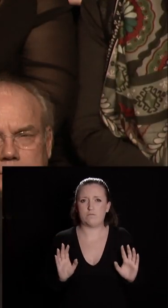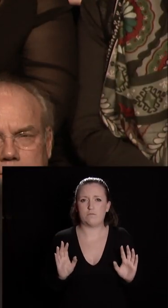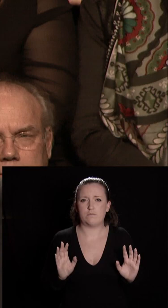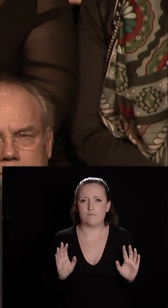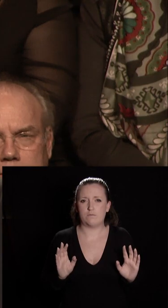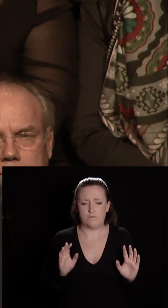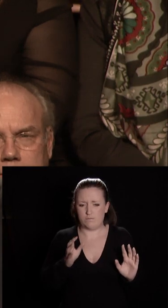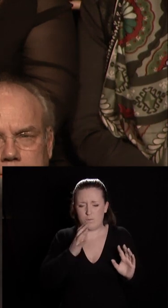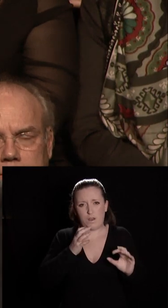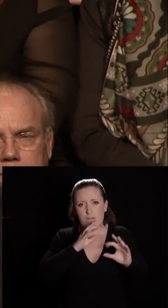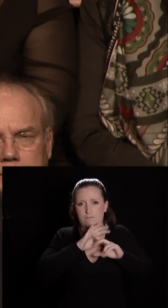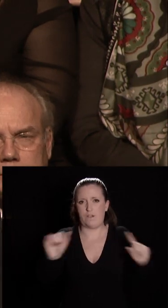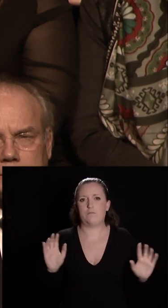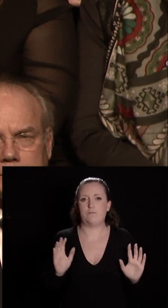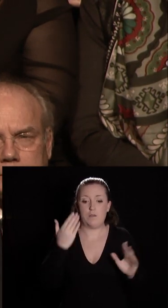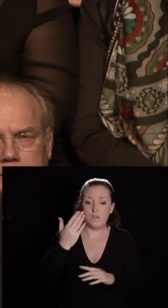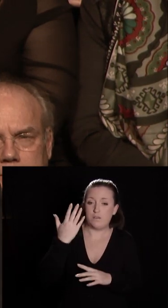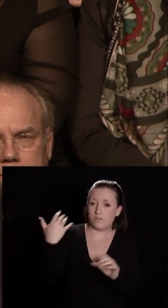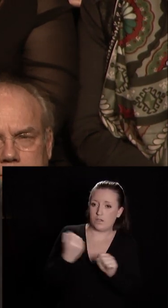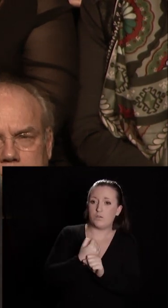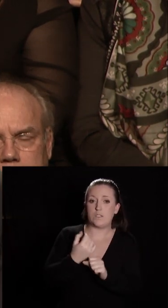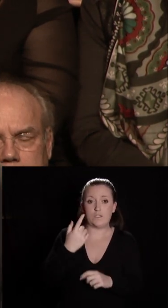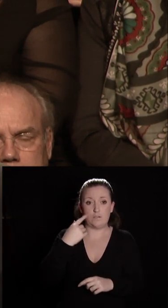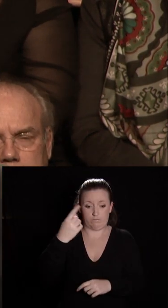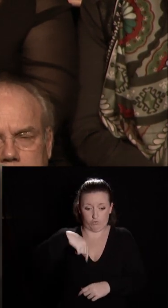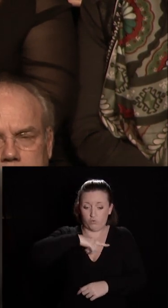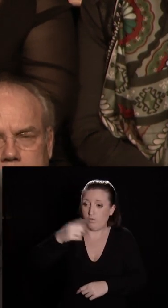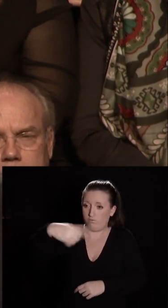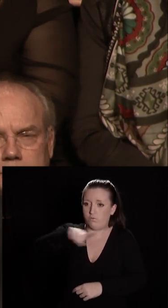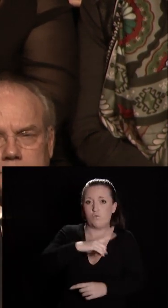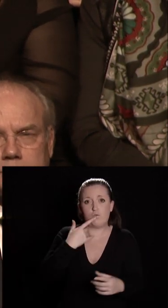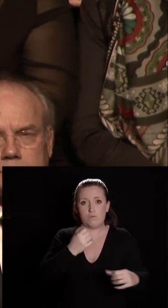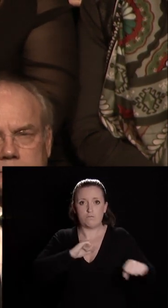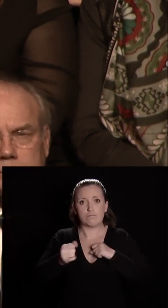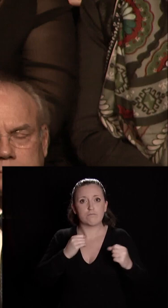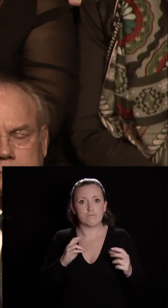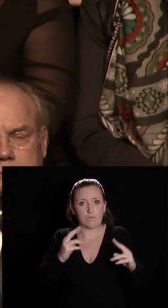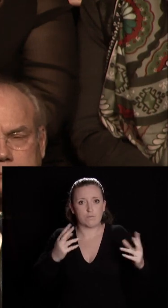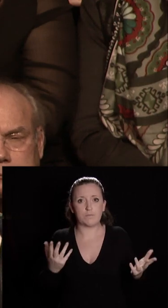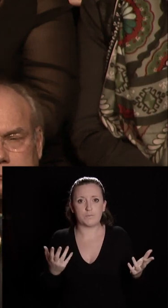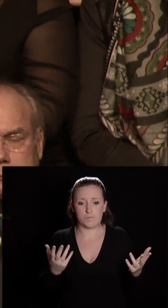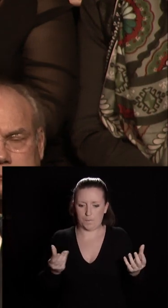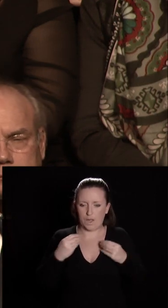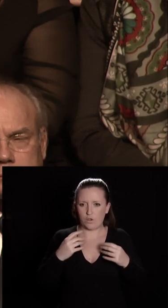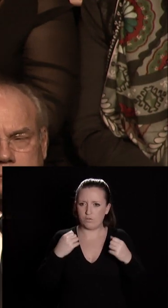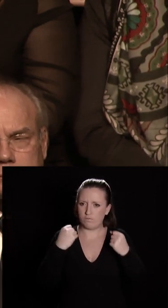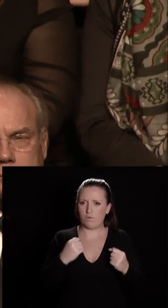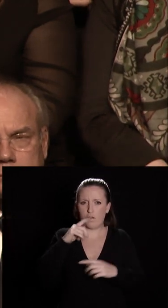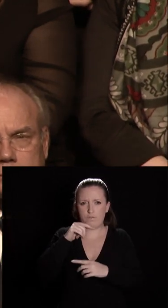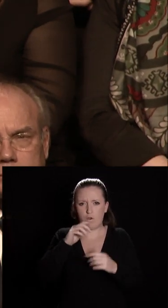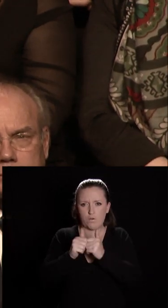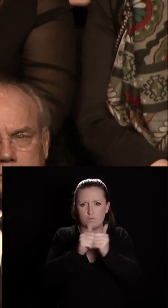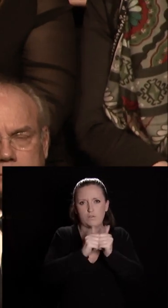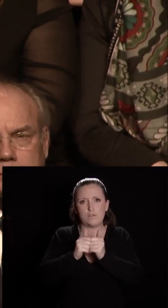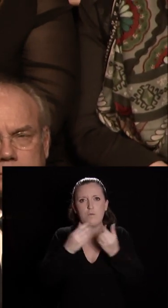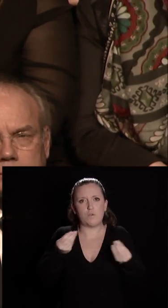si nous réussissons, vous, nous, force vive et engagés à conjuguer nos forces pour promouvoir